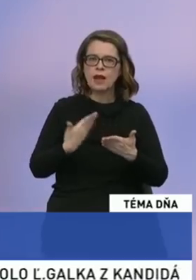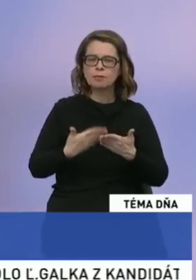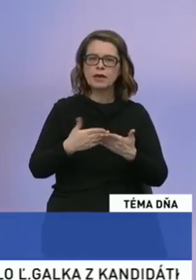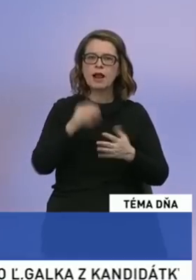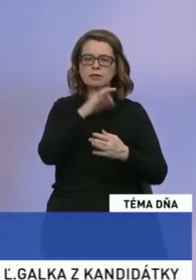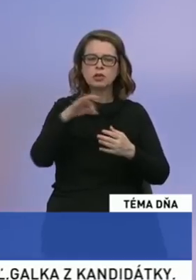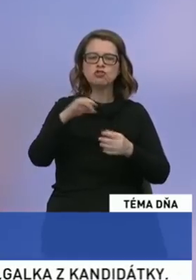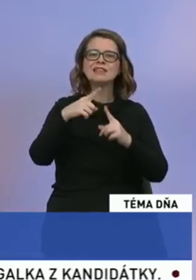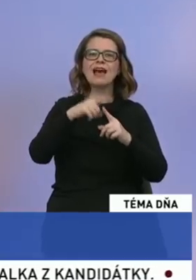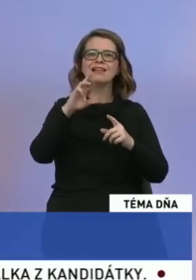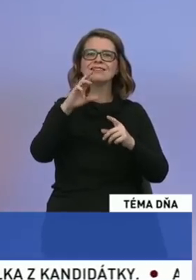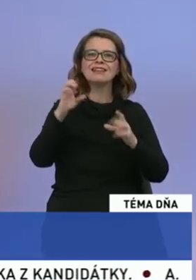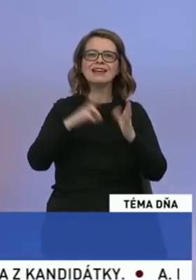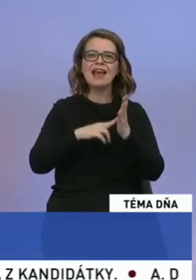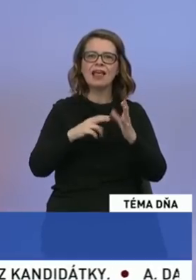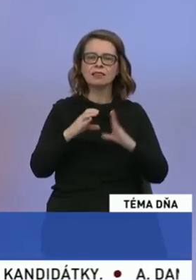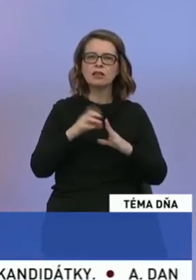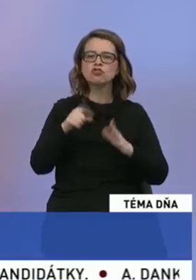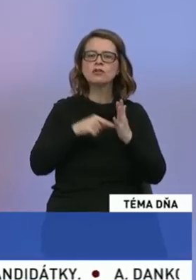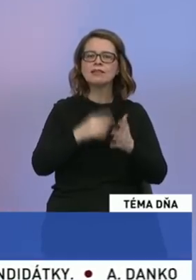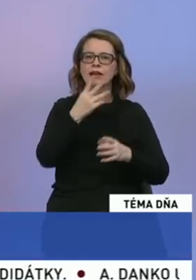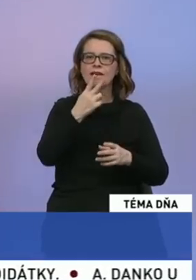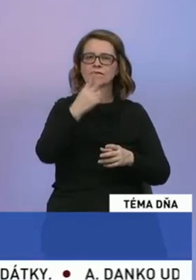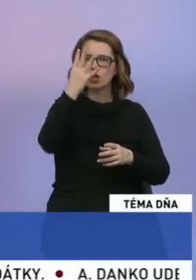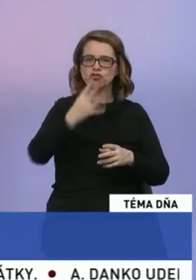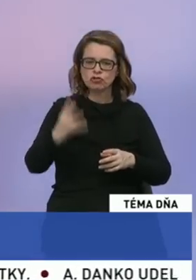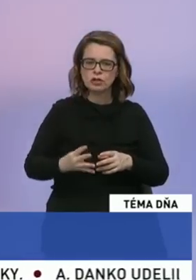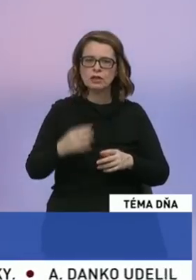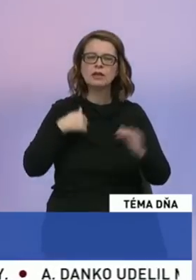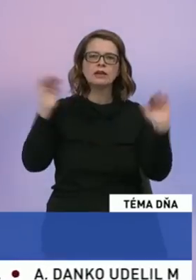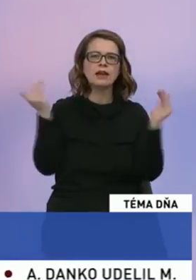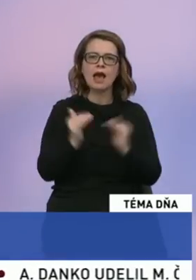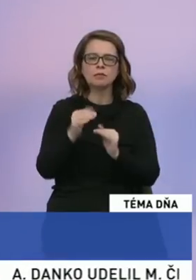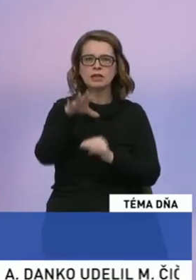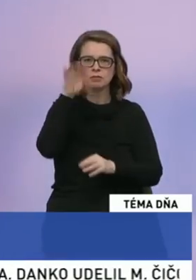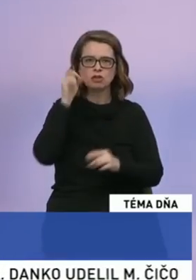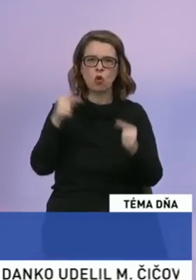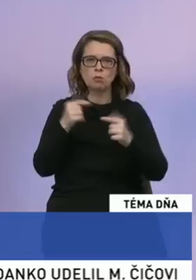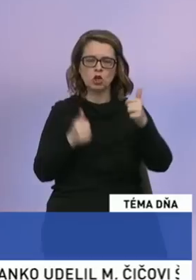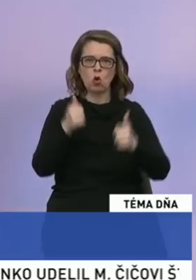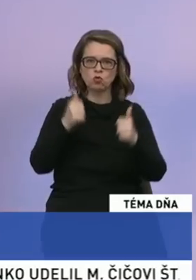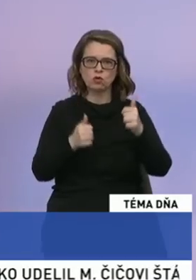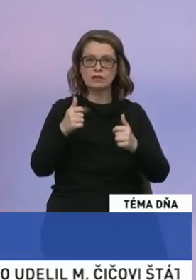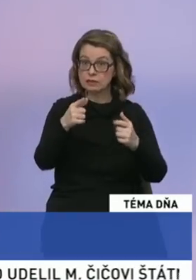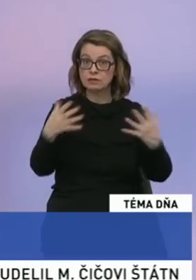že Slovensko je spomedzi krajín V4 najmenej konkurencieschopnosti. Založte si firmu. Trvá to